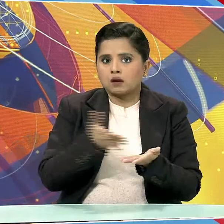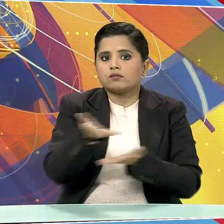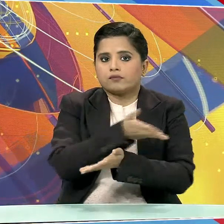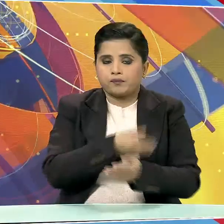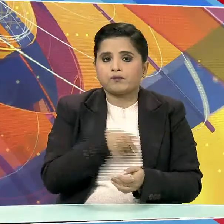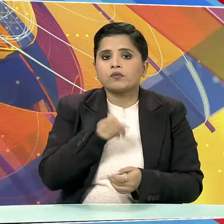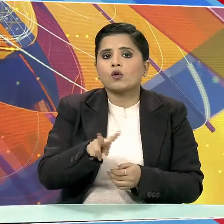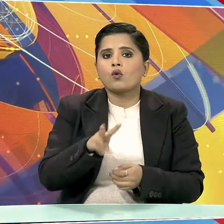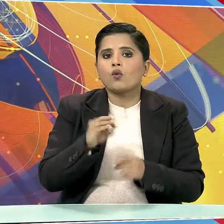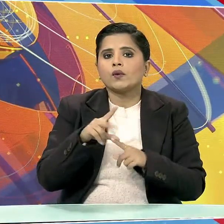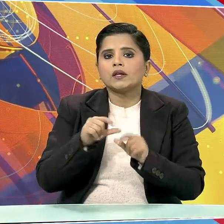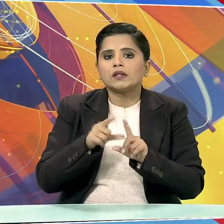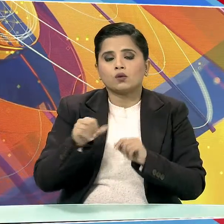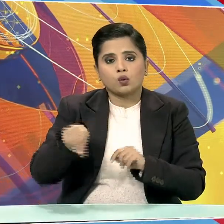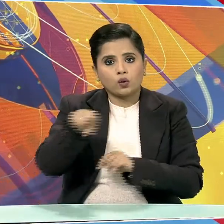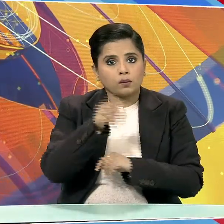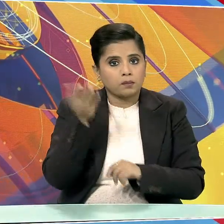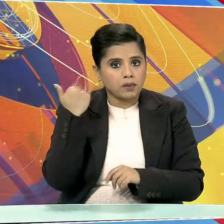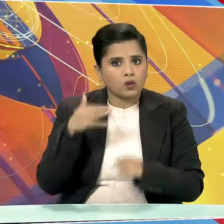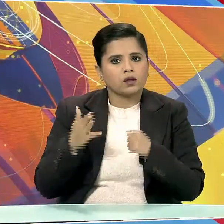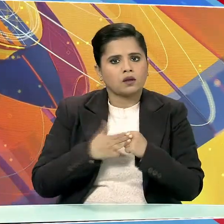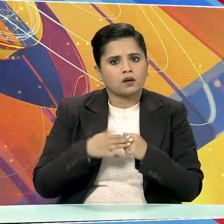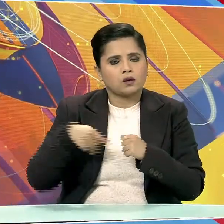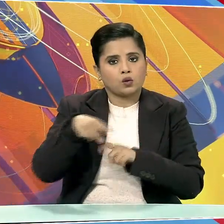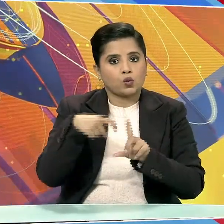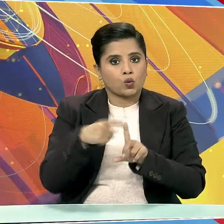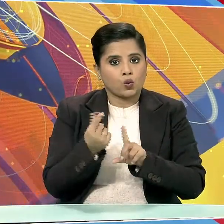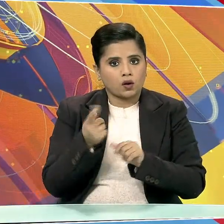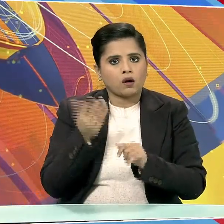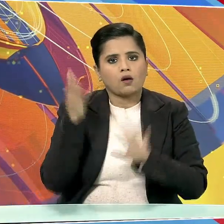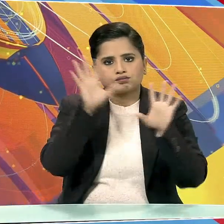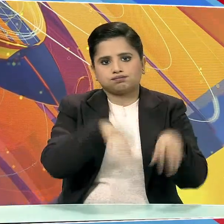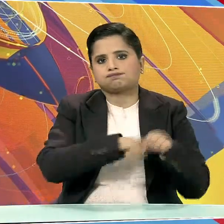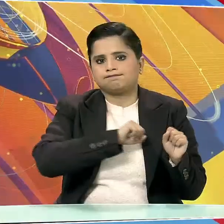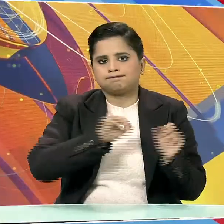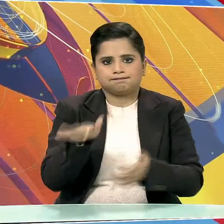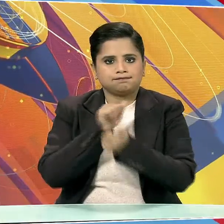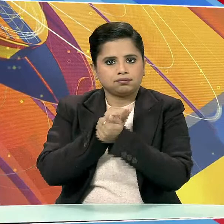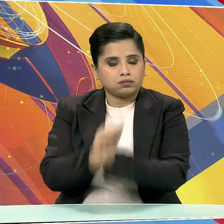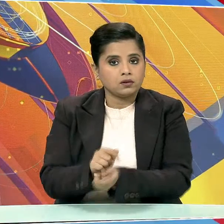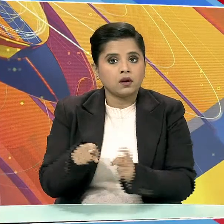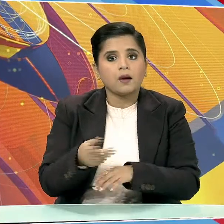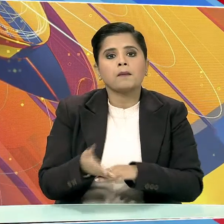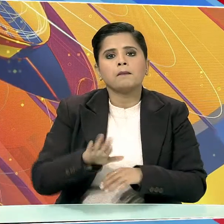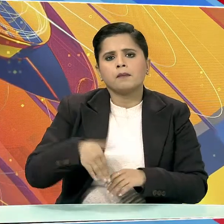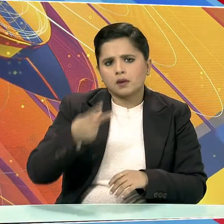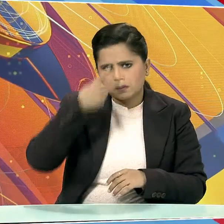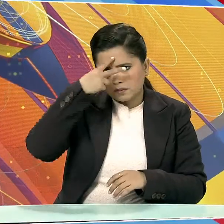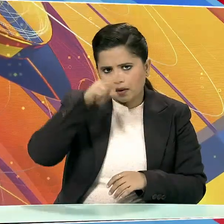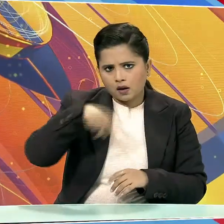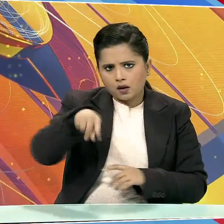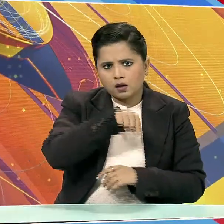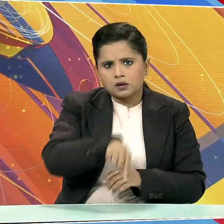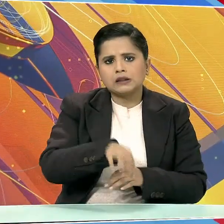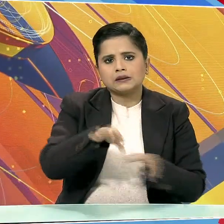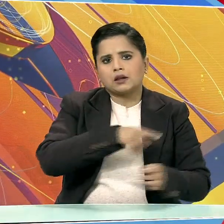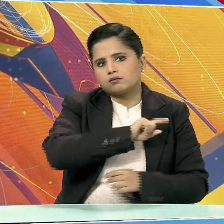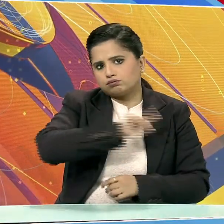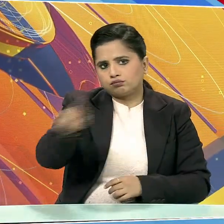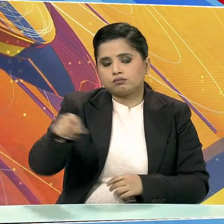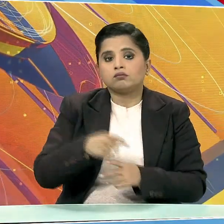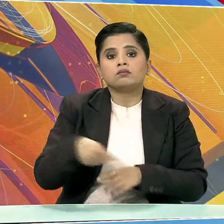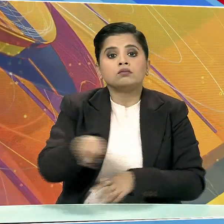ओवीडियो गुजमैन को गुरुवार को कुलिया कान से गिरफतार किया गया। जिसे बाद में मैक्सिको सिटी भेजा गया।